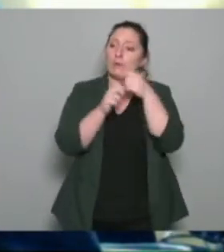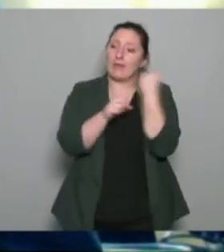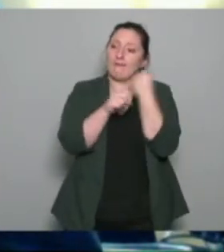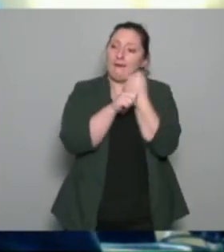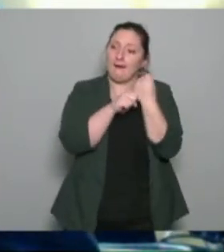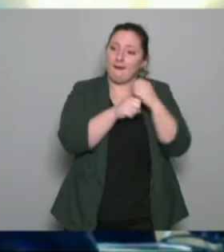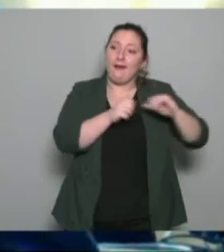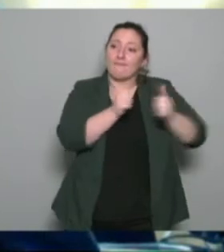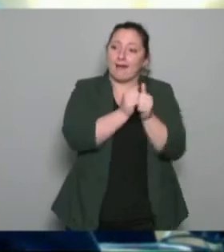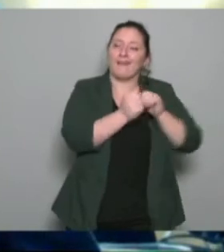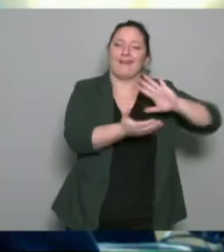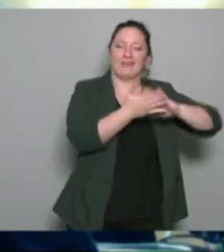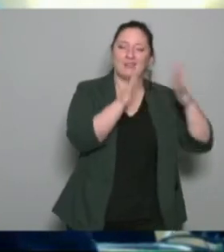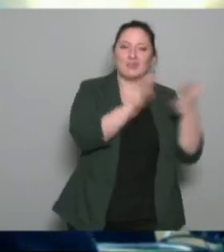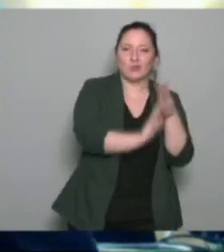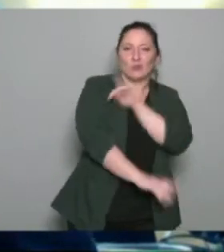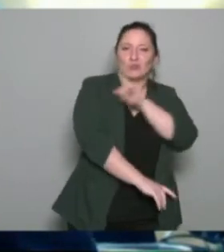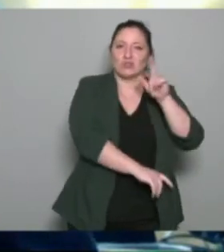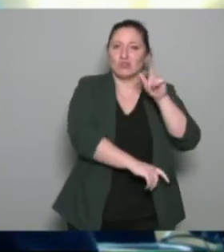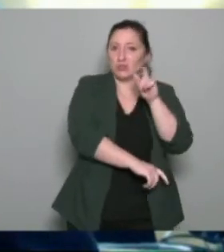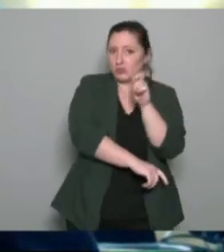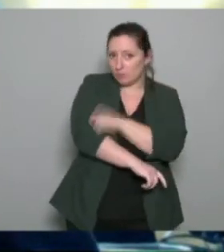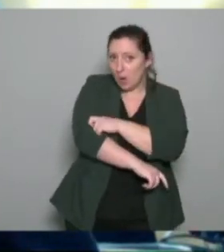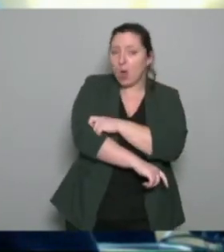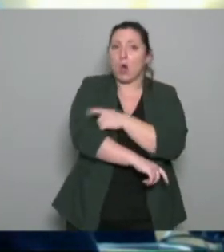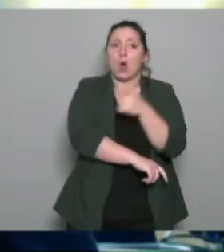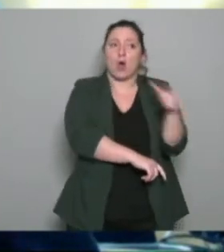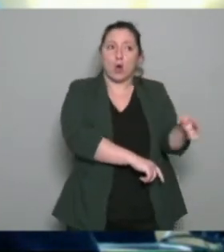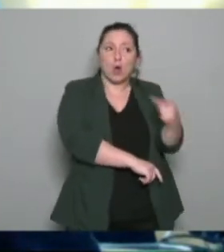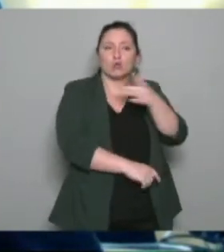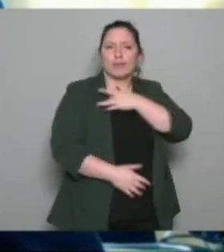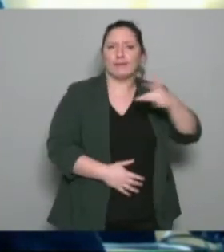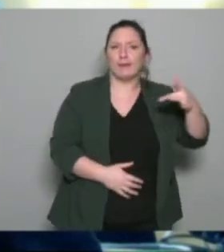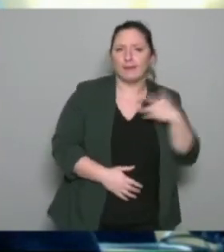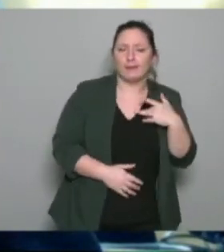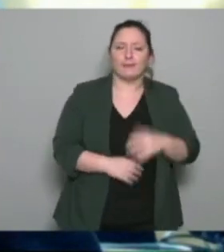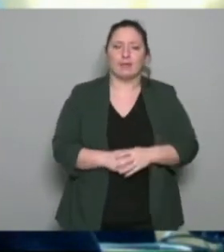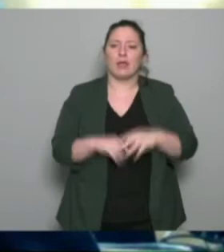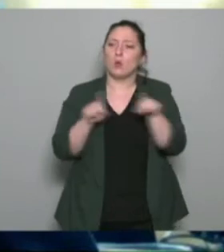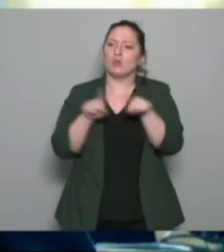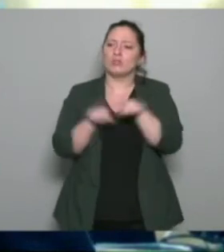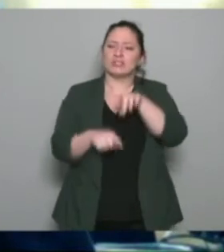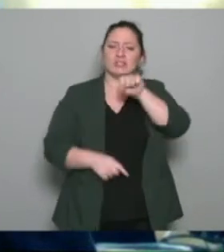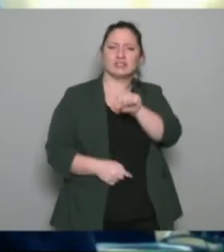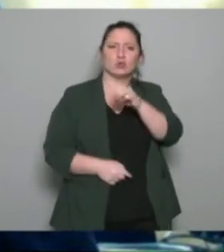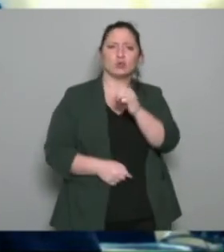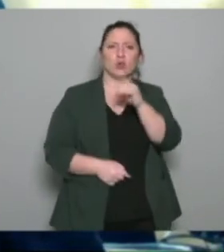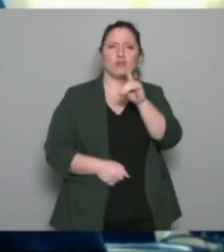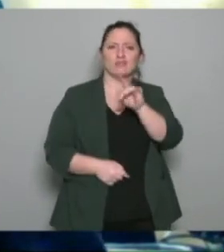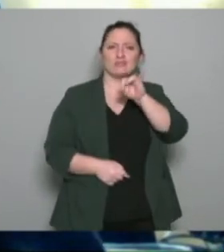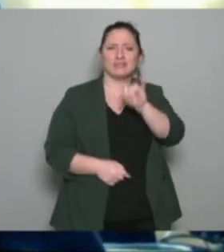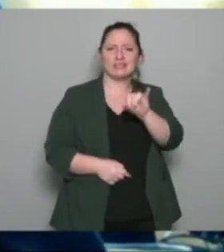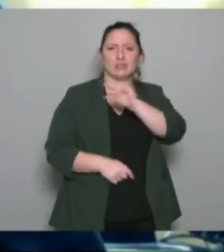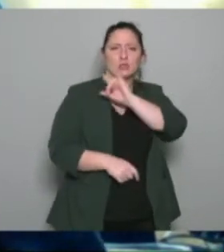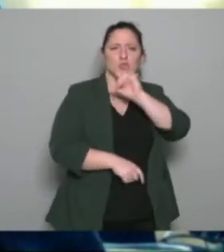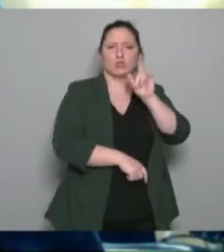Sport Sport Anjou Santé et puis Solisport Anjou pardon et puis la fédération Sport pour tous